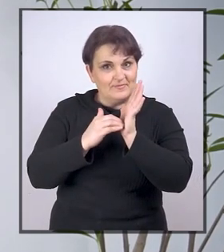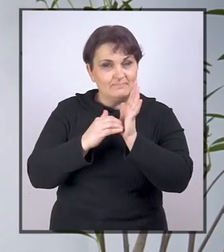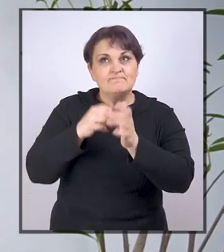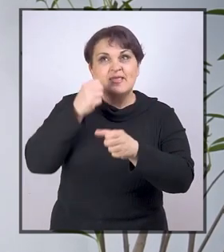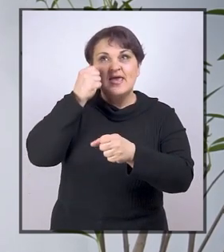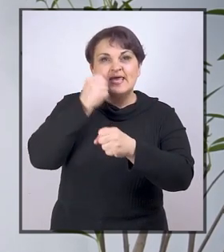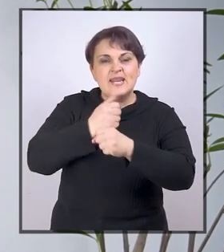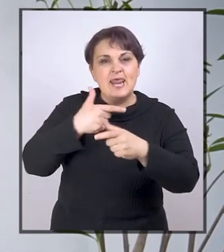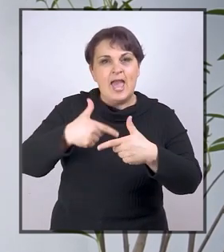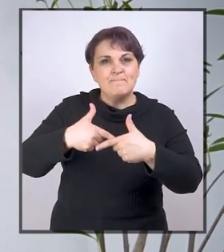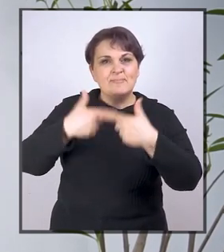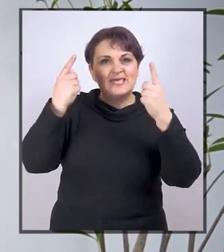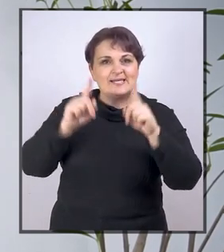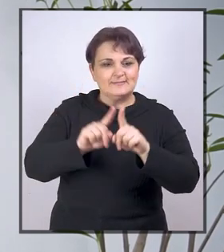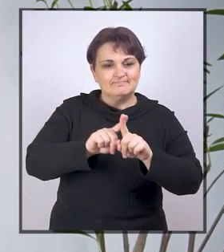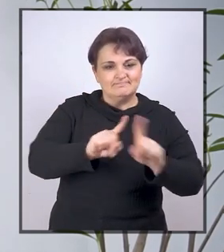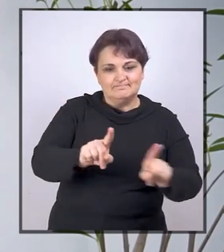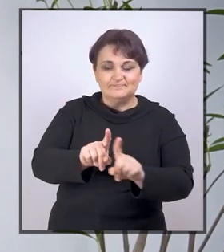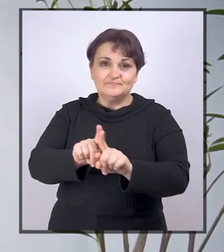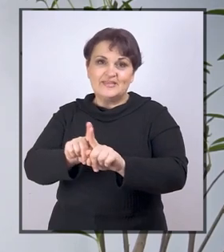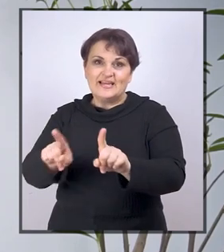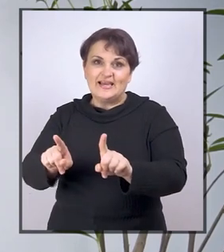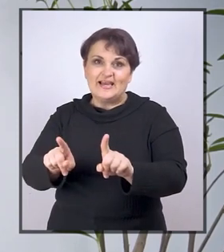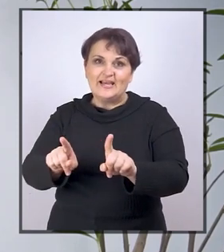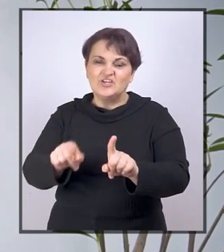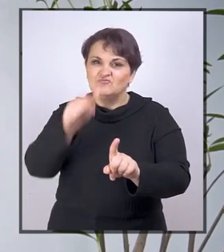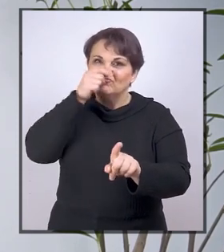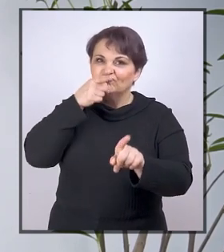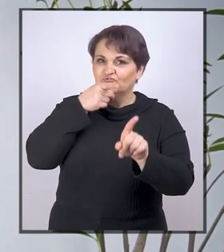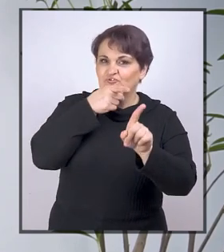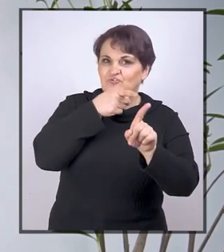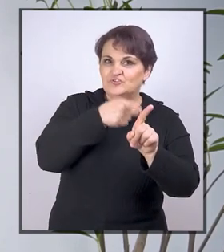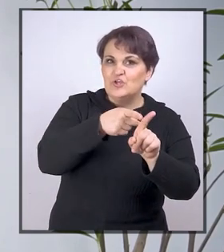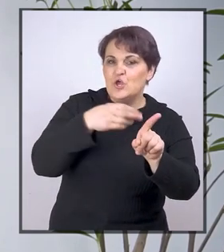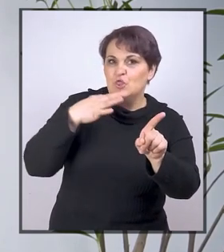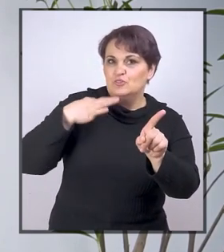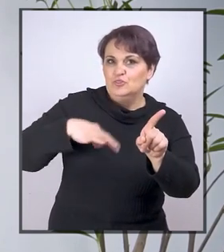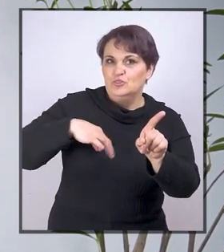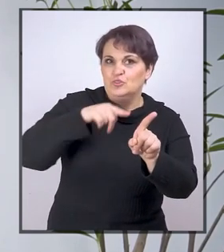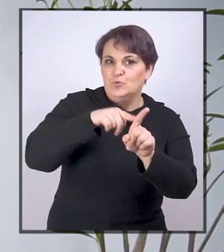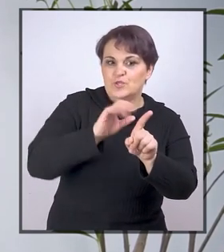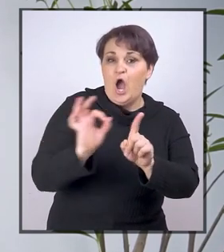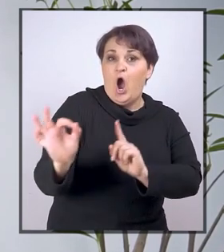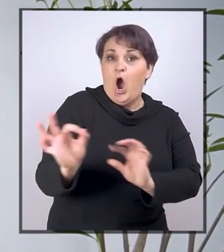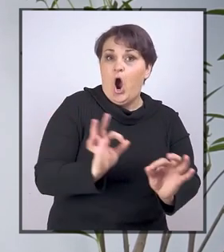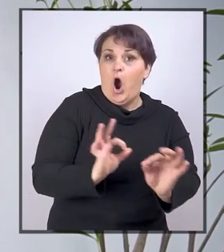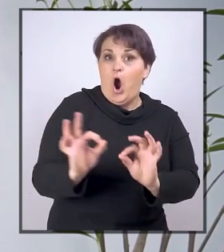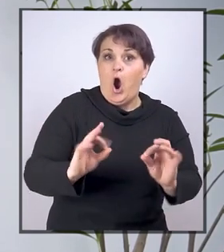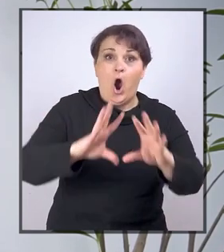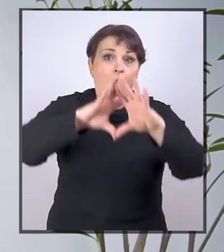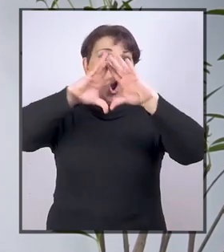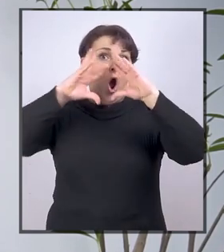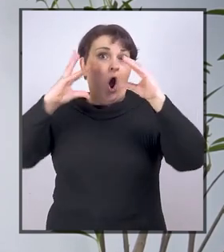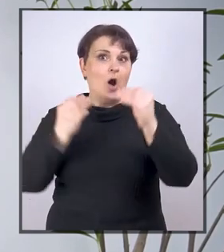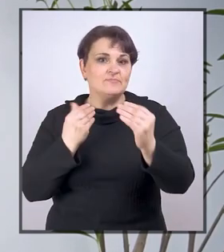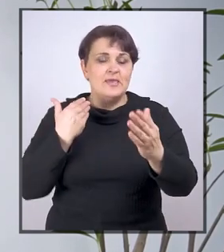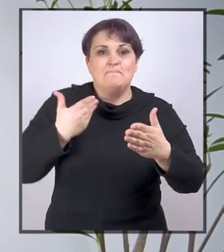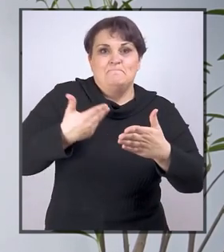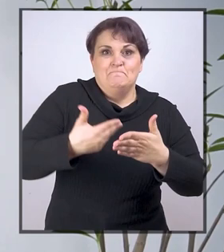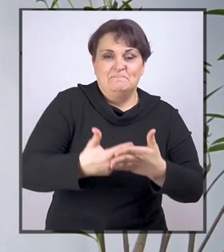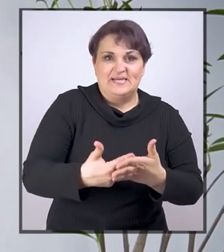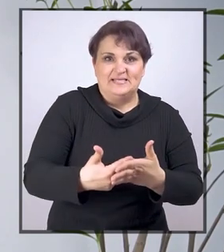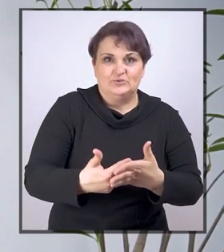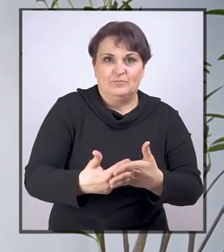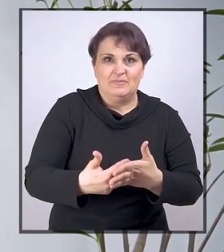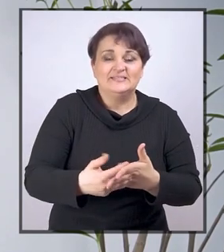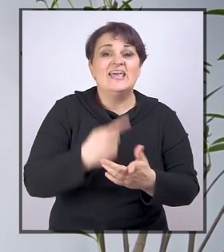napraviti jasnu razliku između dužnosti obezbjeđenja opće